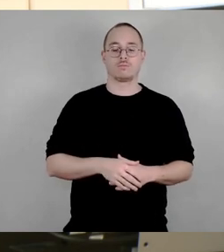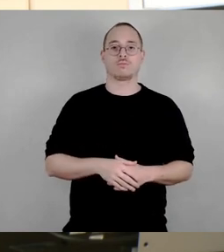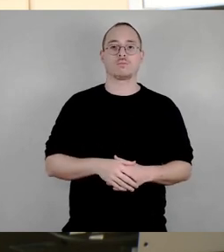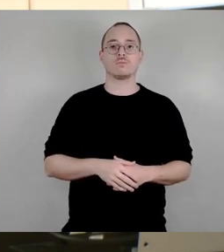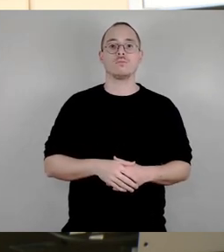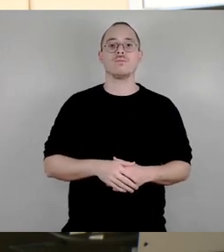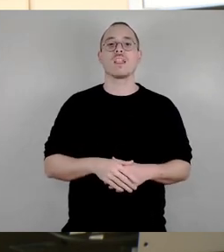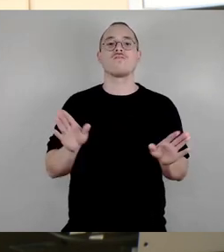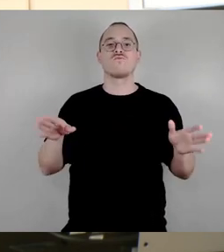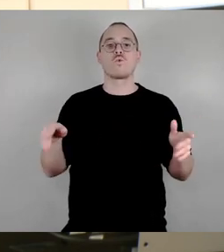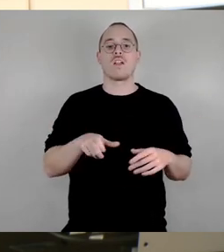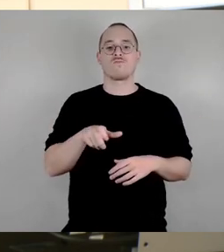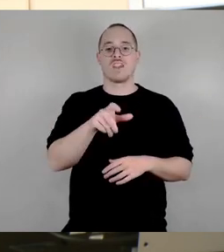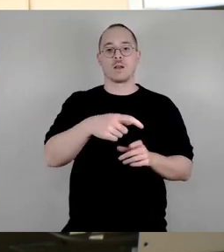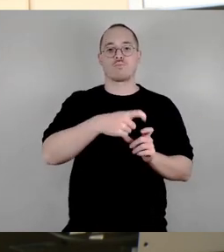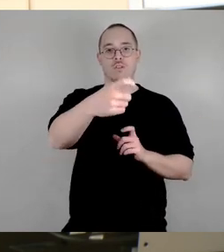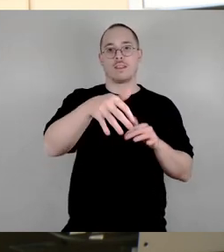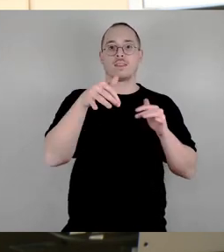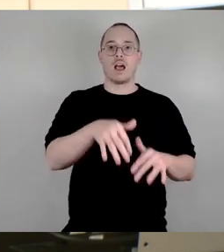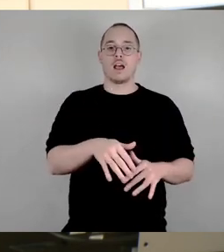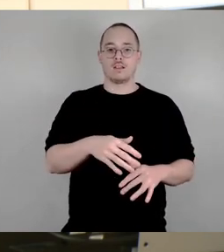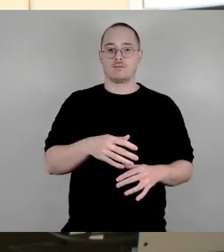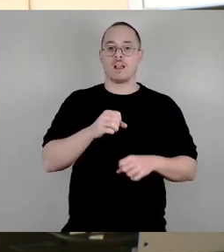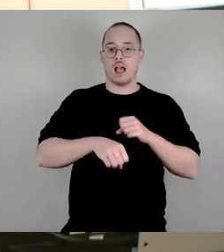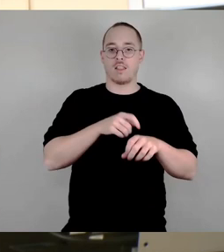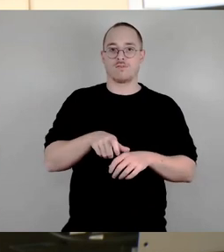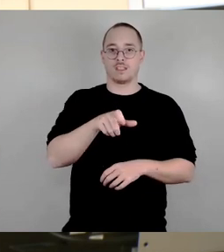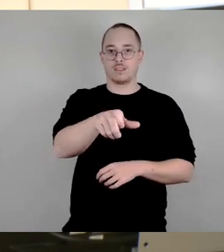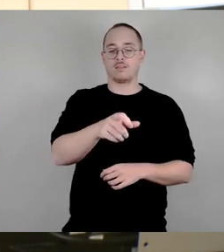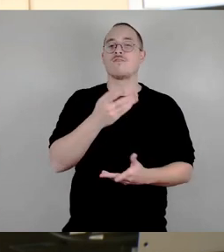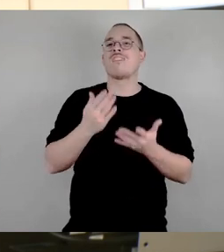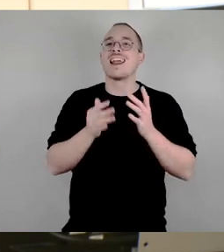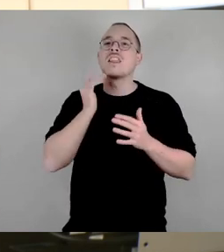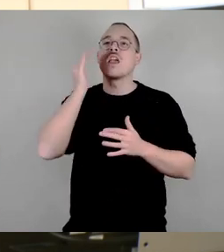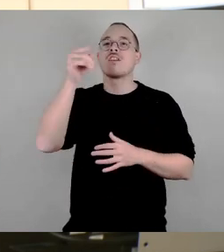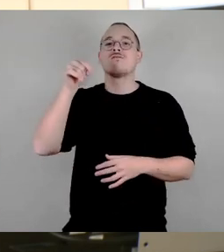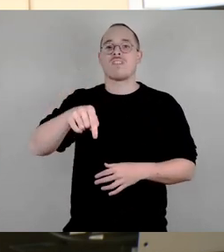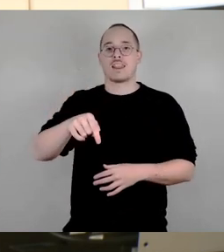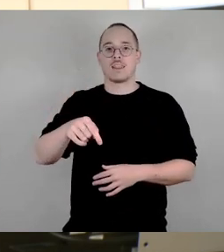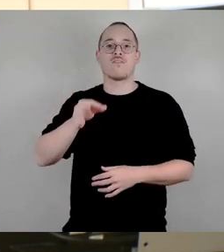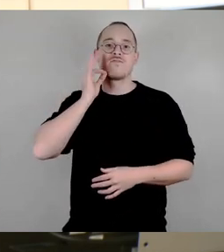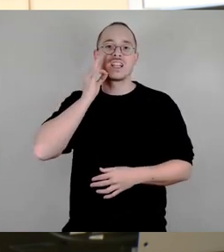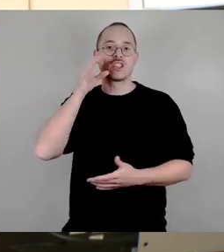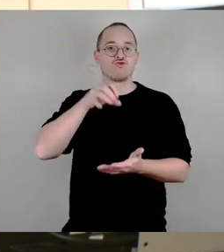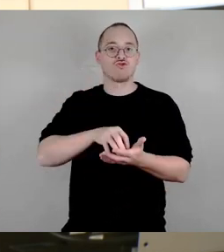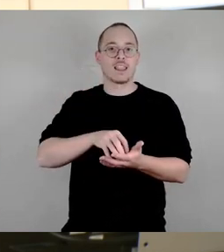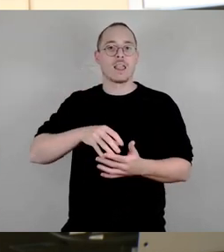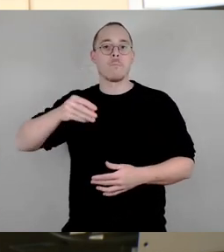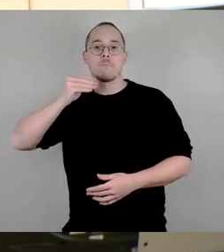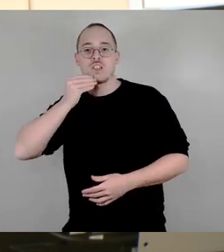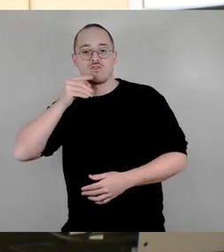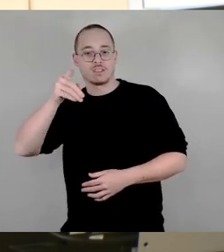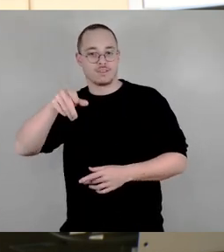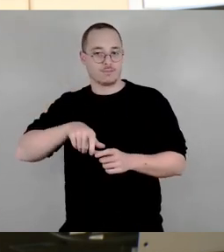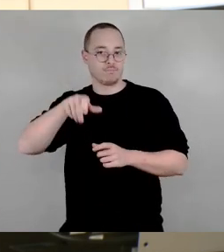irgendwann eine Brücke zwischen Friedrichstadt und Pieschen, da kann man dann auch mit dem Fahrrad rüberfahren. Wir haben die Marienbrücke, es gibt Radverkehrsanlagen. Wir haben die